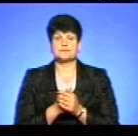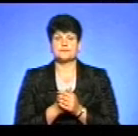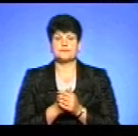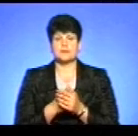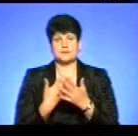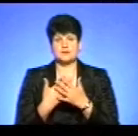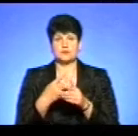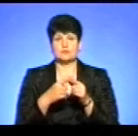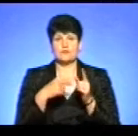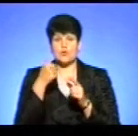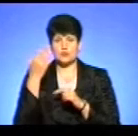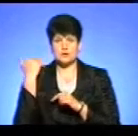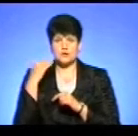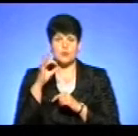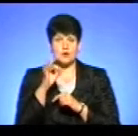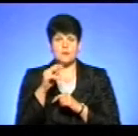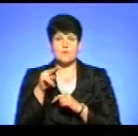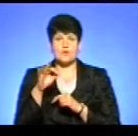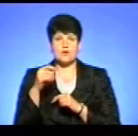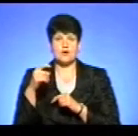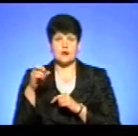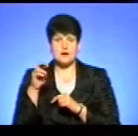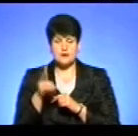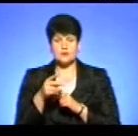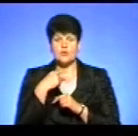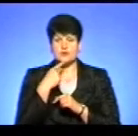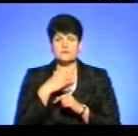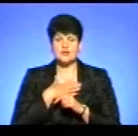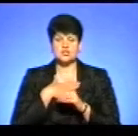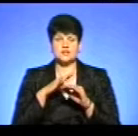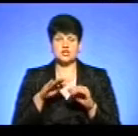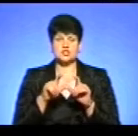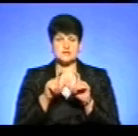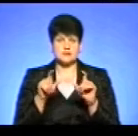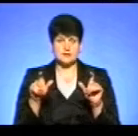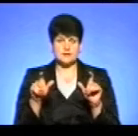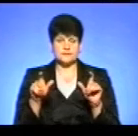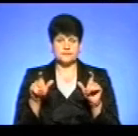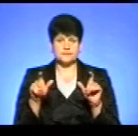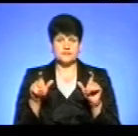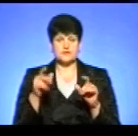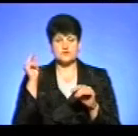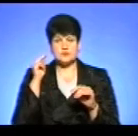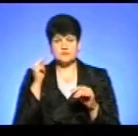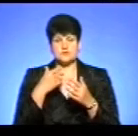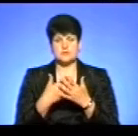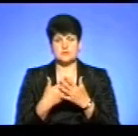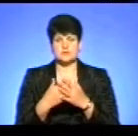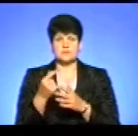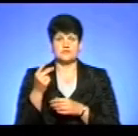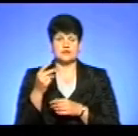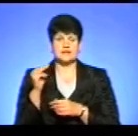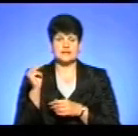пів року тому Ольга Пахиляк говорила, що в наших дитячих навчальних закладах дошкільних навчається близько півтори